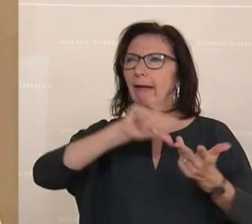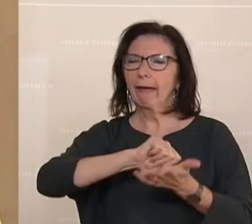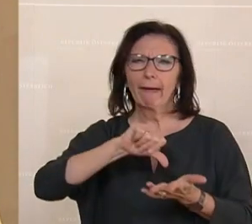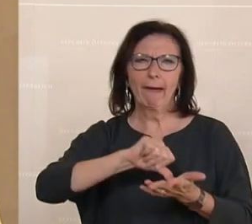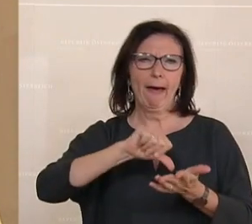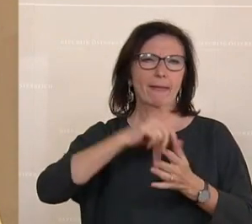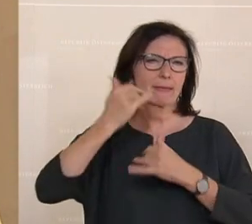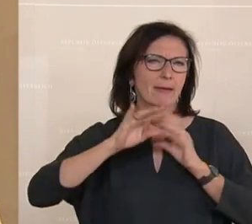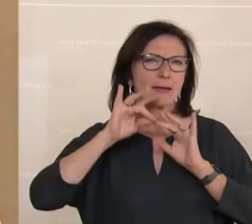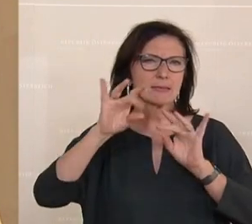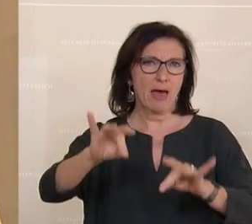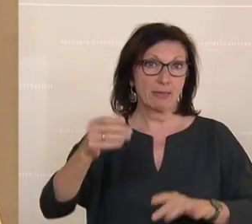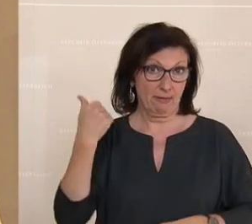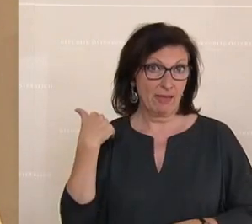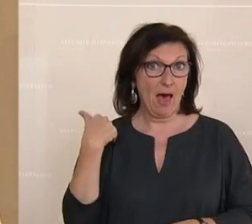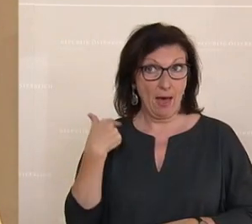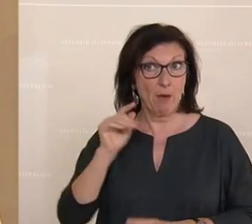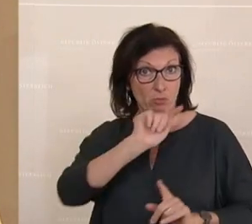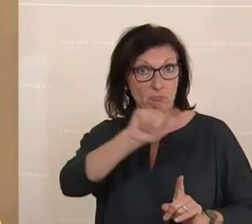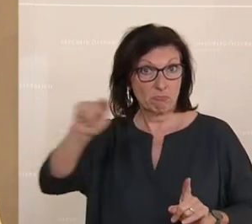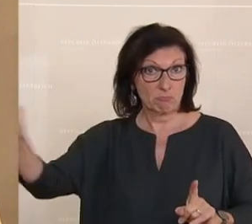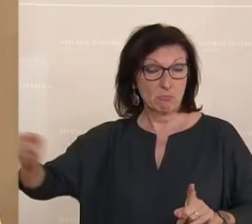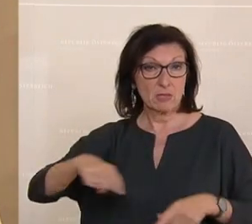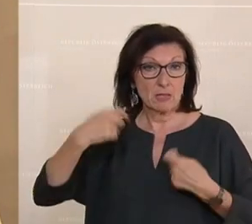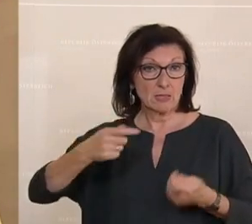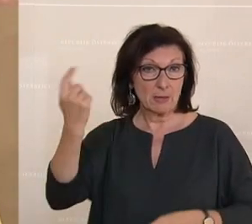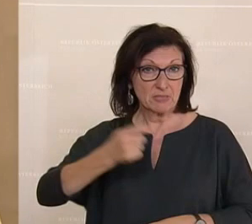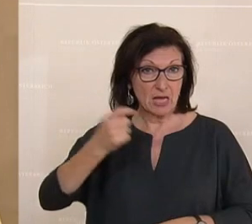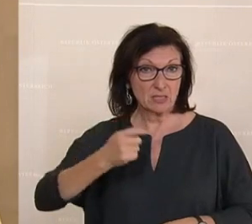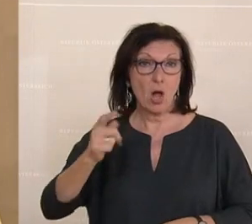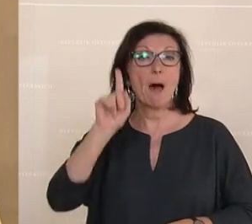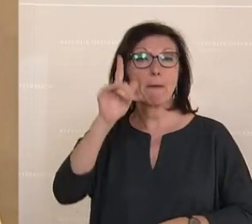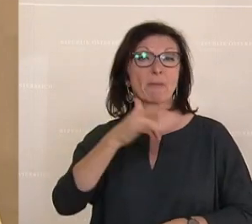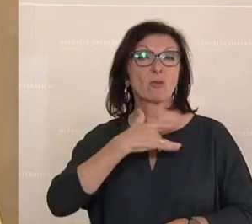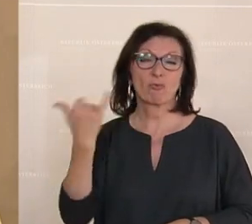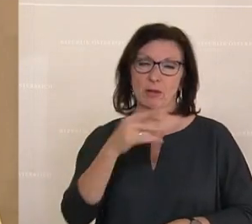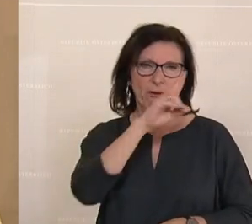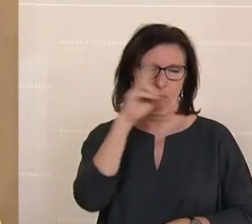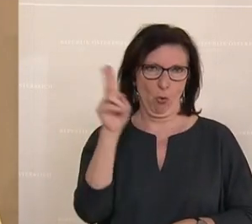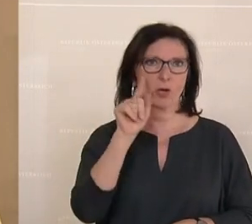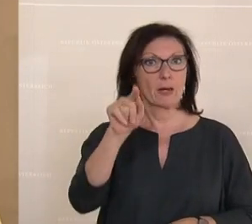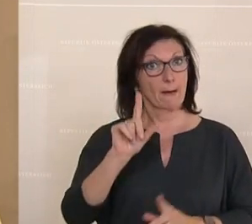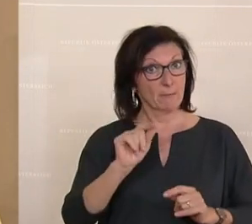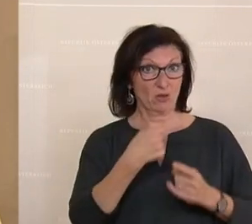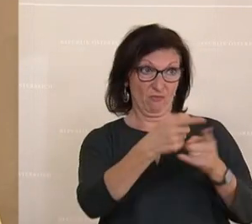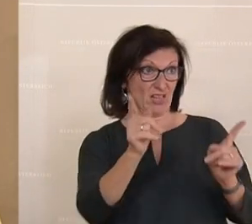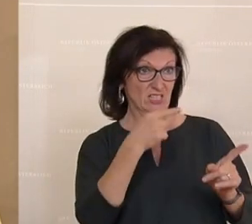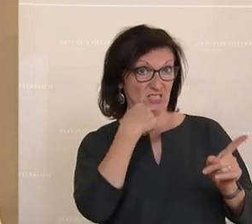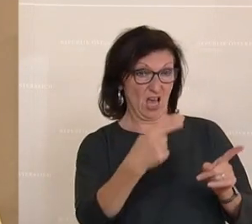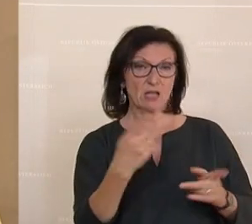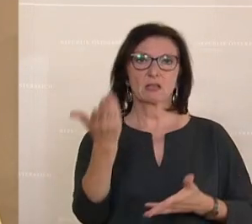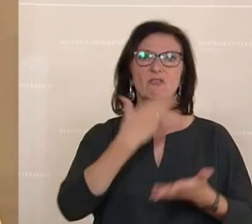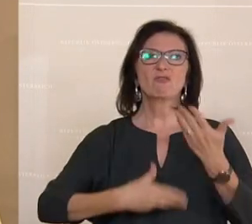Sanktionen geherrscht sind. Das heißt, trifft das zu, was Sie alle hier behaupten, dass Russland gerade wirtschaftlich in den